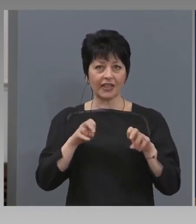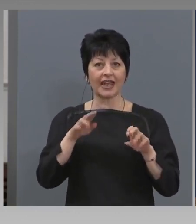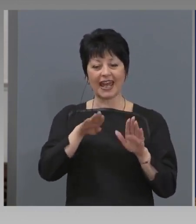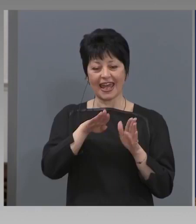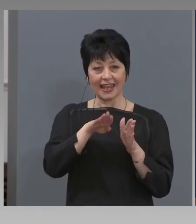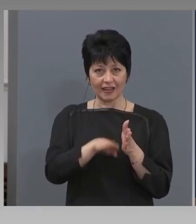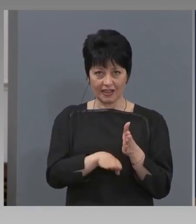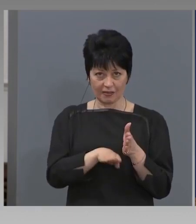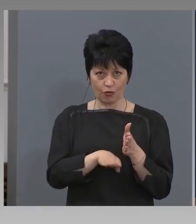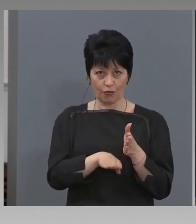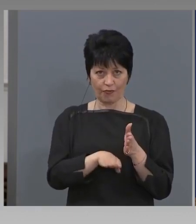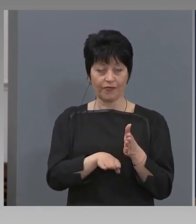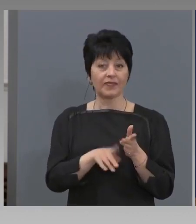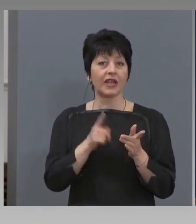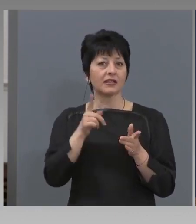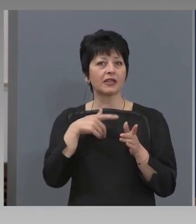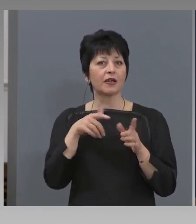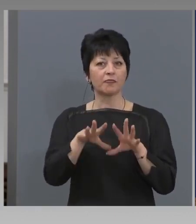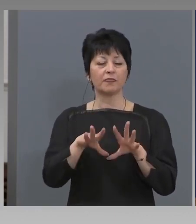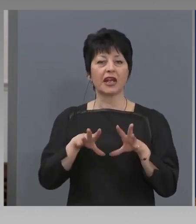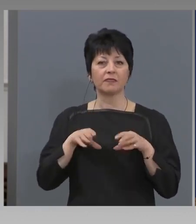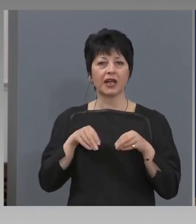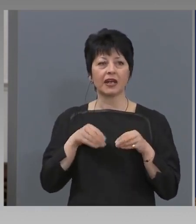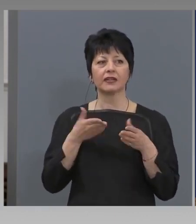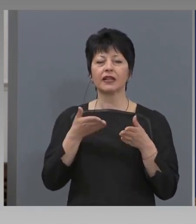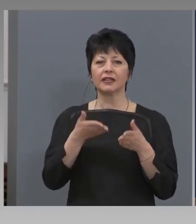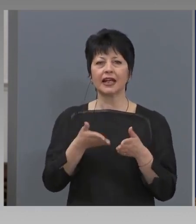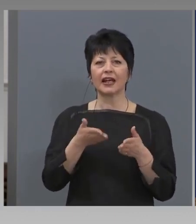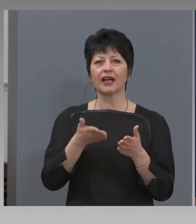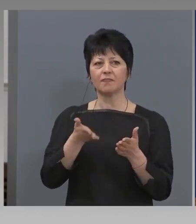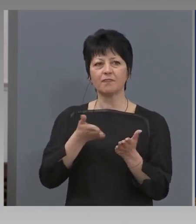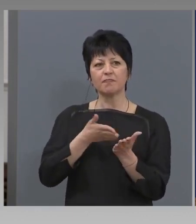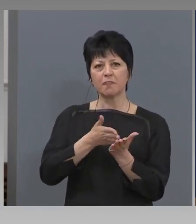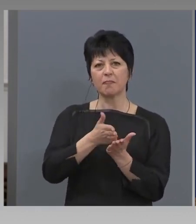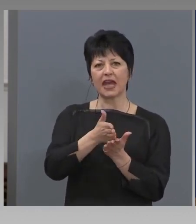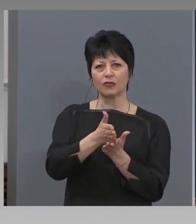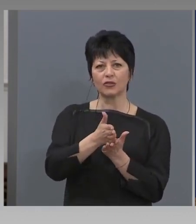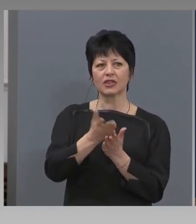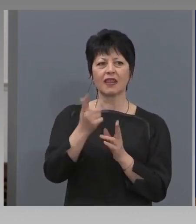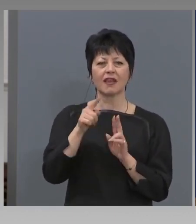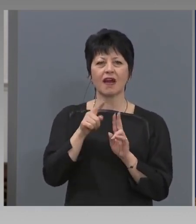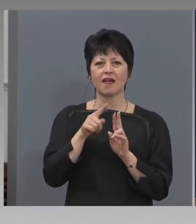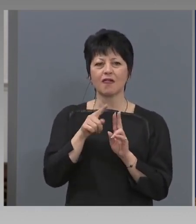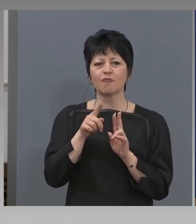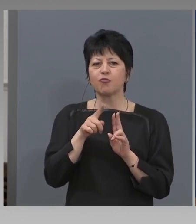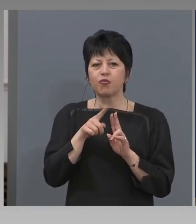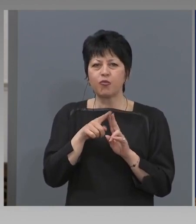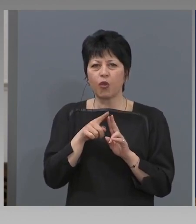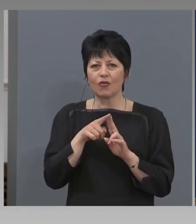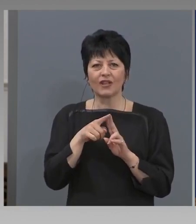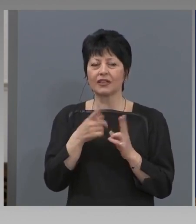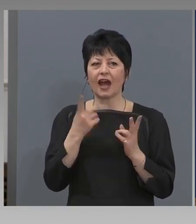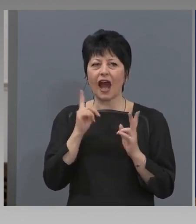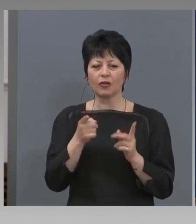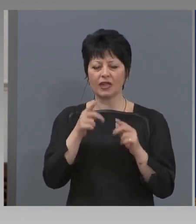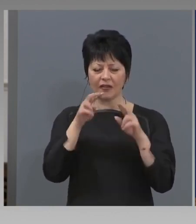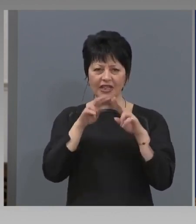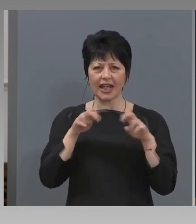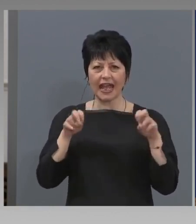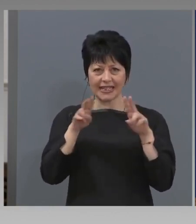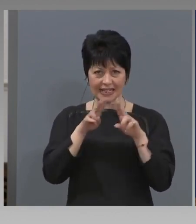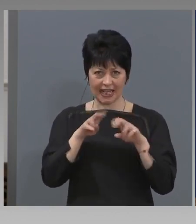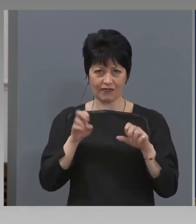нисък, се предприема така наречения метод на пуловете. Смисъл, ако трябва да изследваш 100